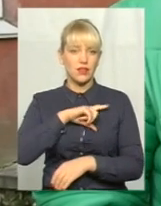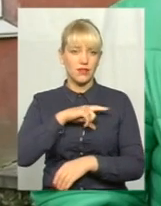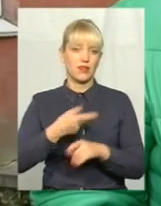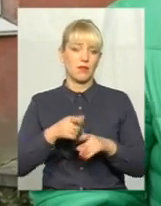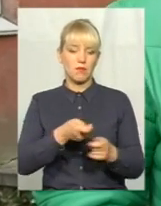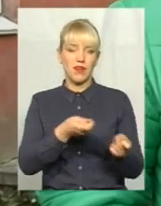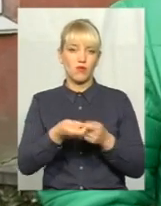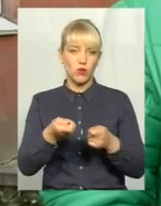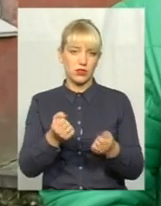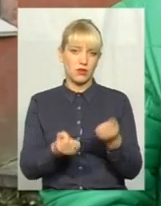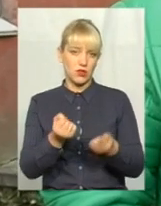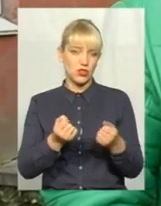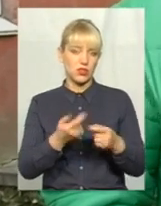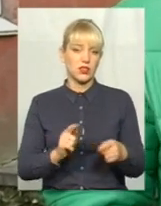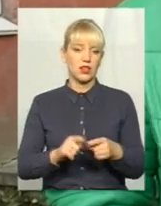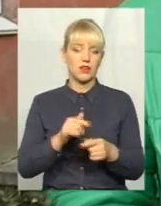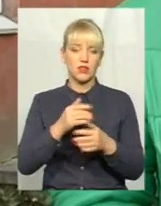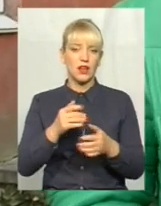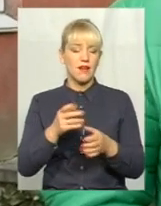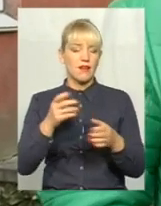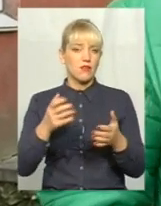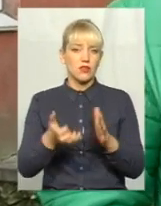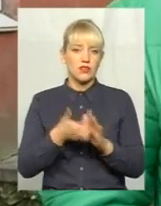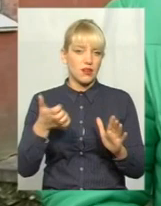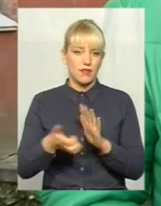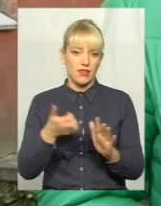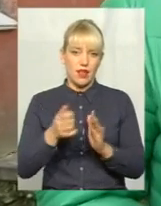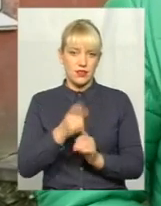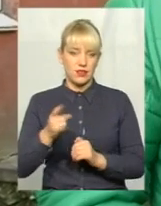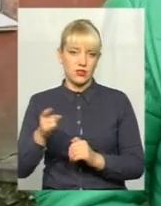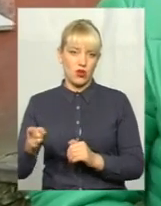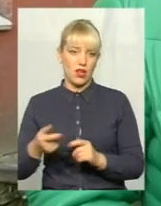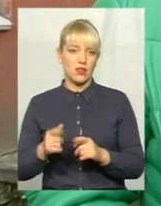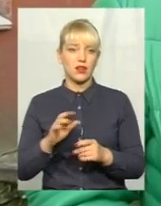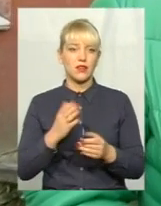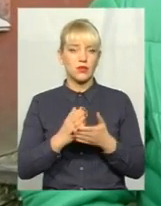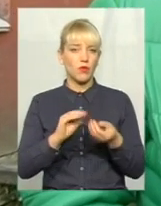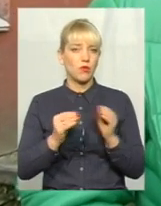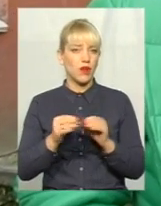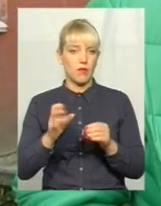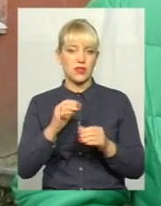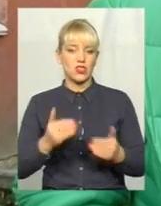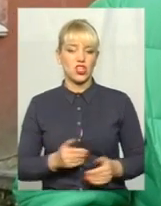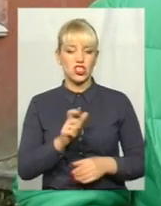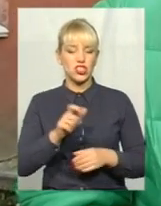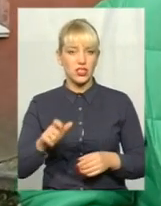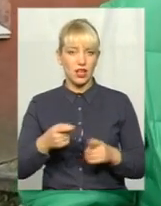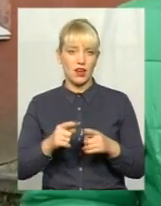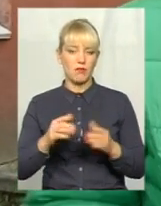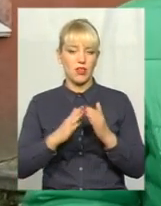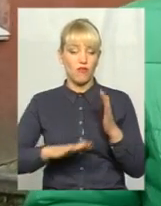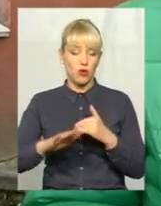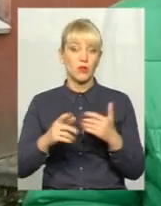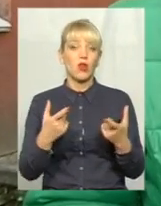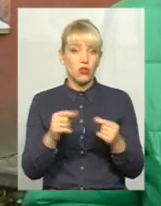Катастрофічно не вистачає стоянок, це велику проблему здає жителям дворів. Але, з іншої, людям, в конце концов, де-то треба ставити. І